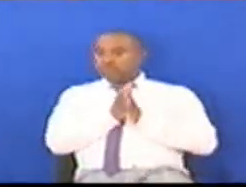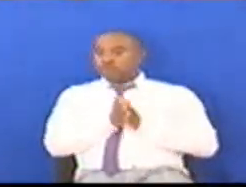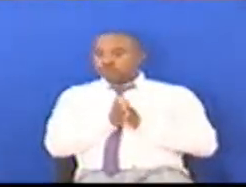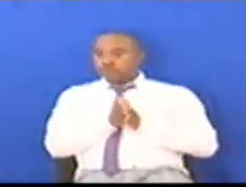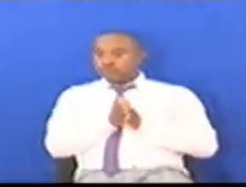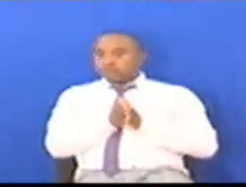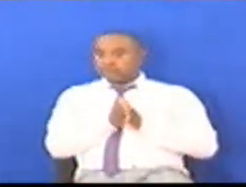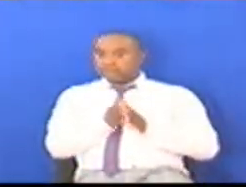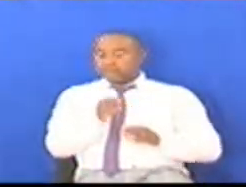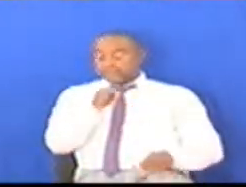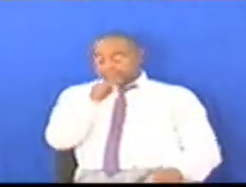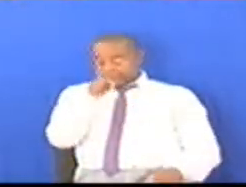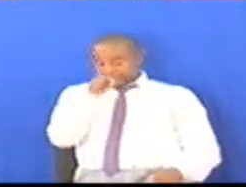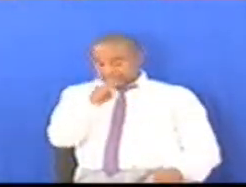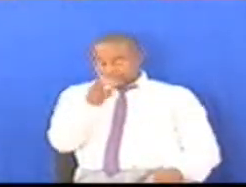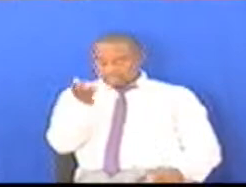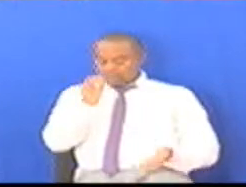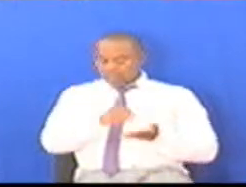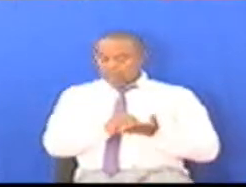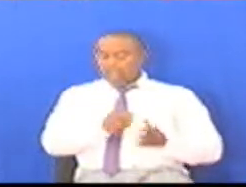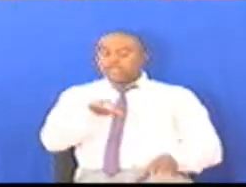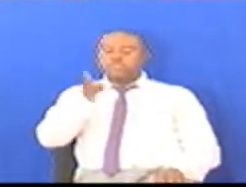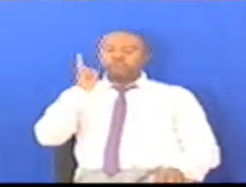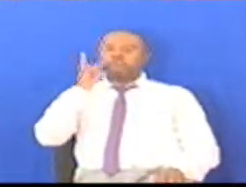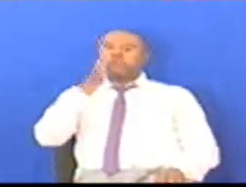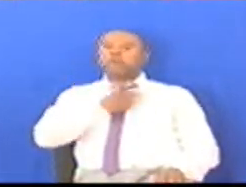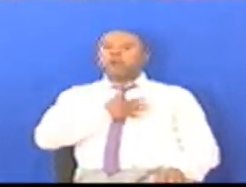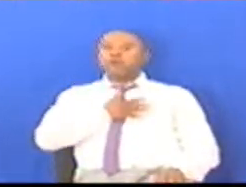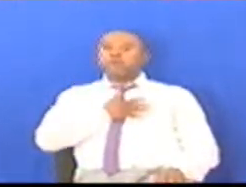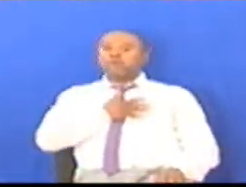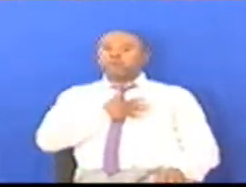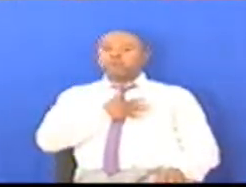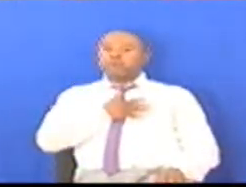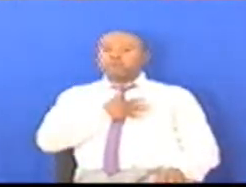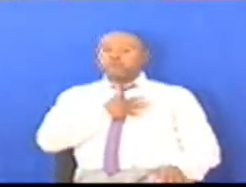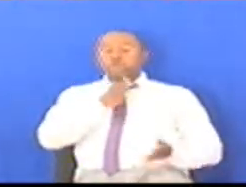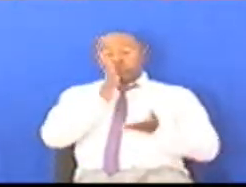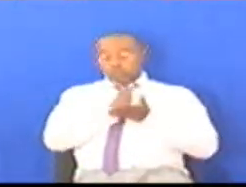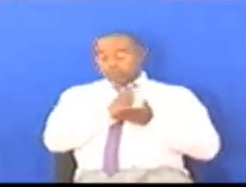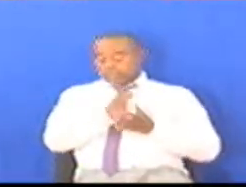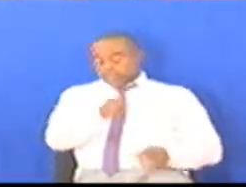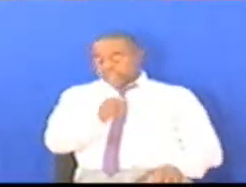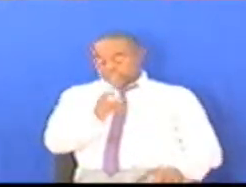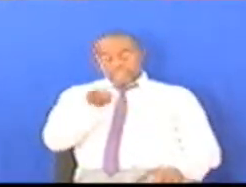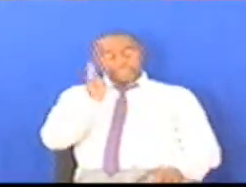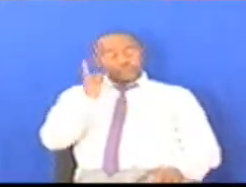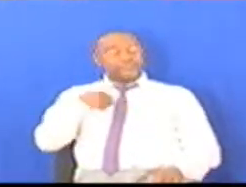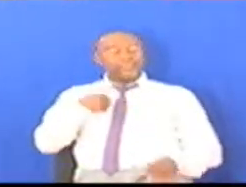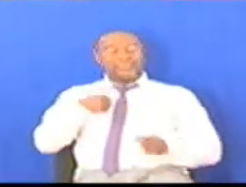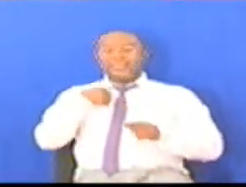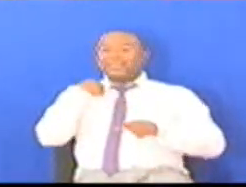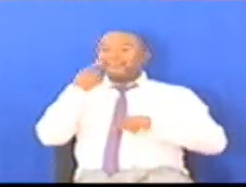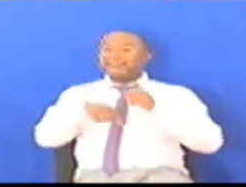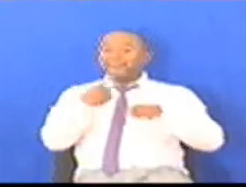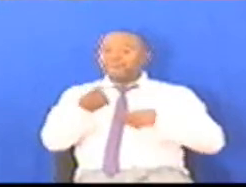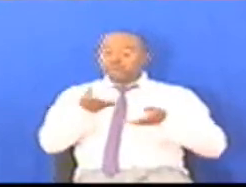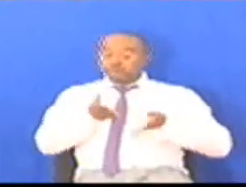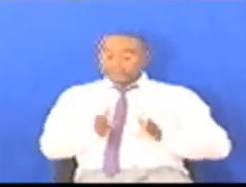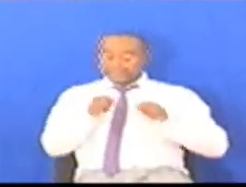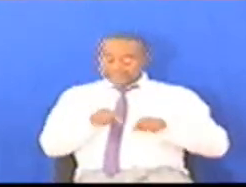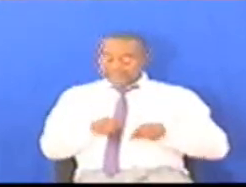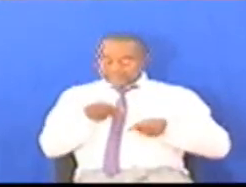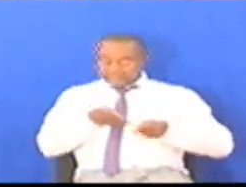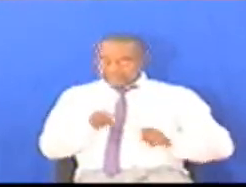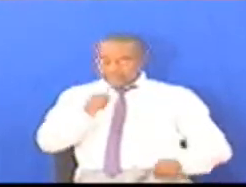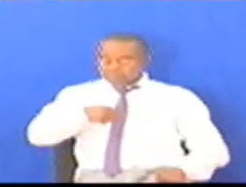ambayo ameweka Kwangu kwa kweli itakua Ni historia endelevu Kwa kizazi hiki na